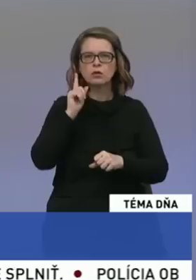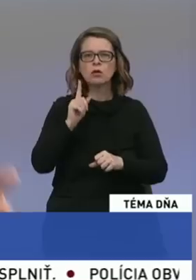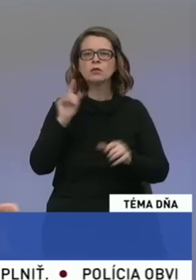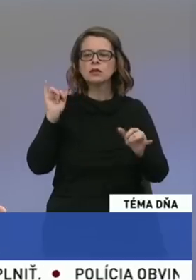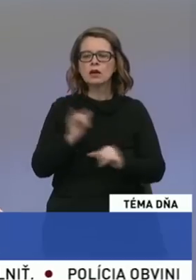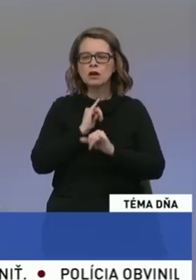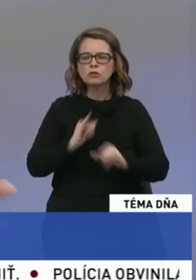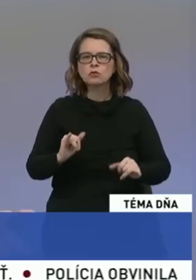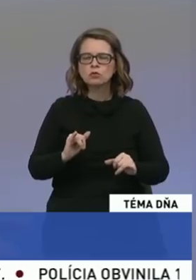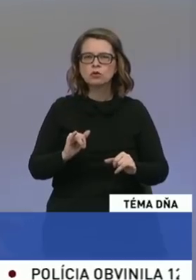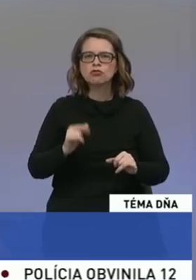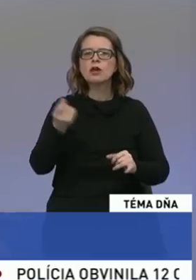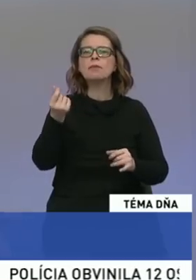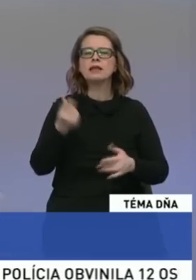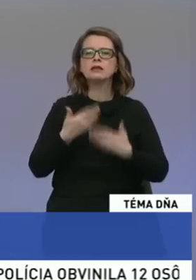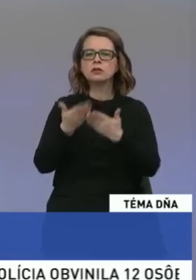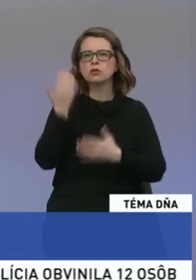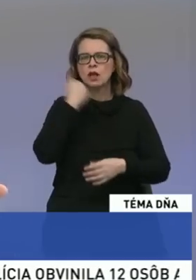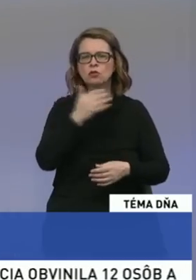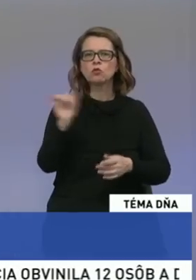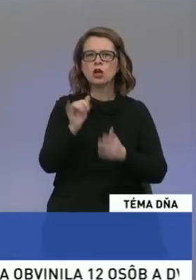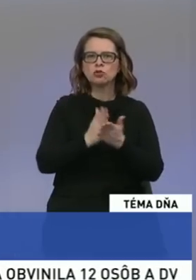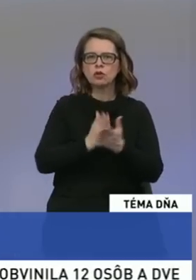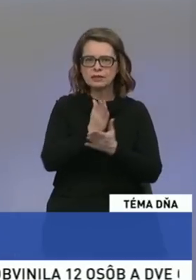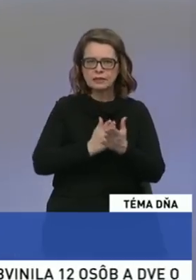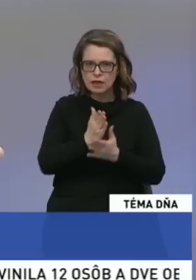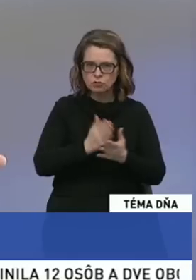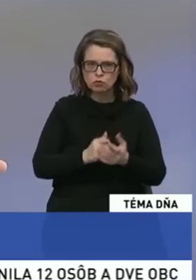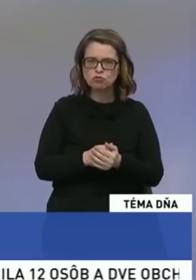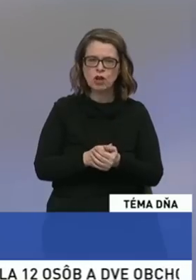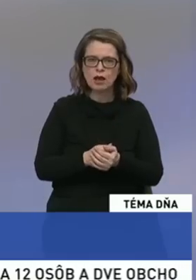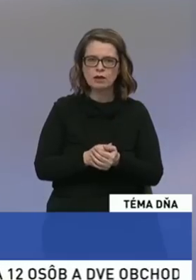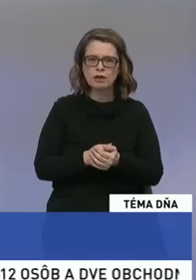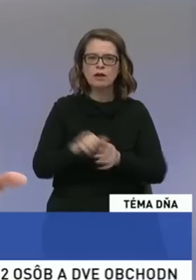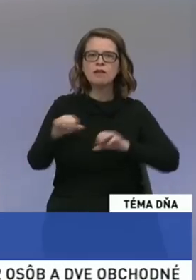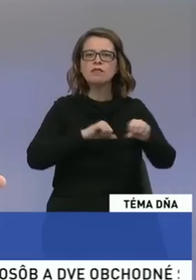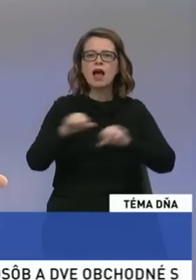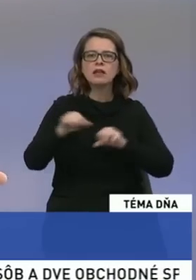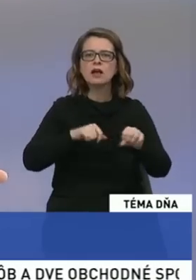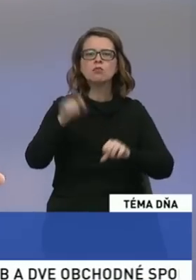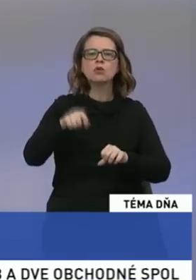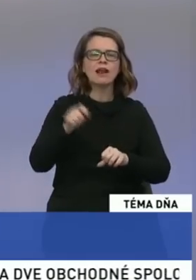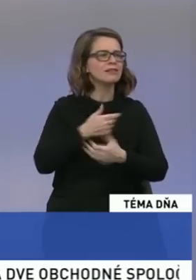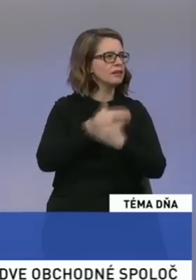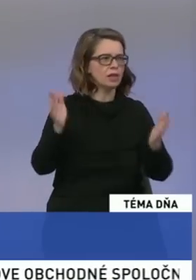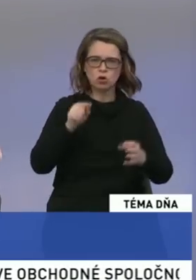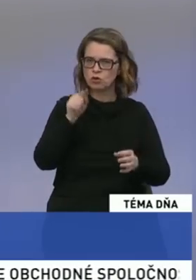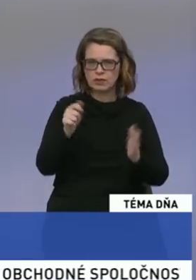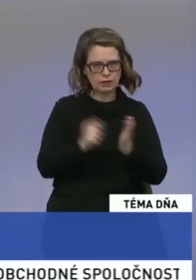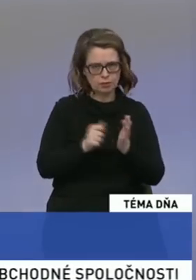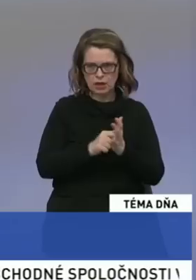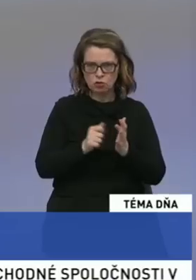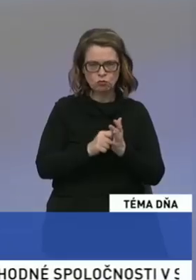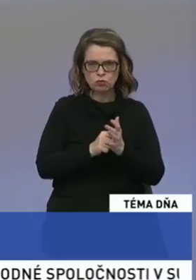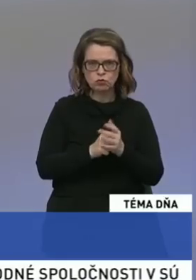pretože tie finančné prostředky dostanú ľudia, ktorí si zaslúžia. Tá vláda alebo tí poslanci si s tým nikoho nekupujú. Je to, povedal by som ich